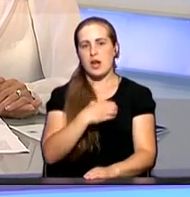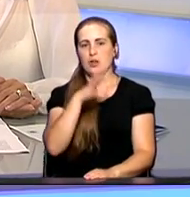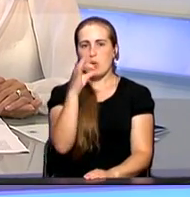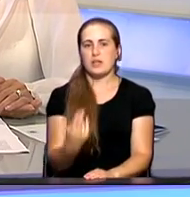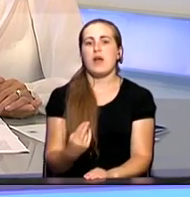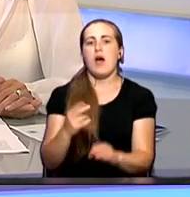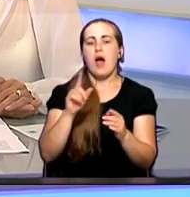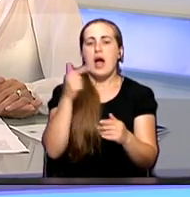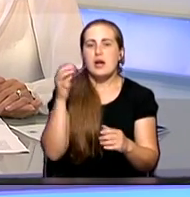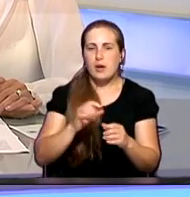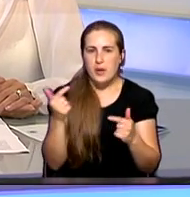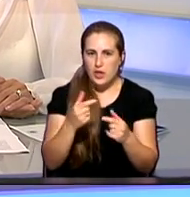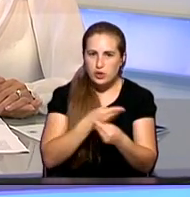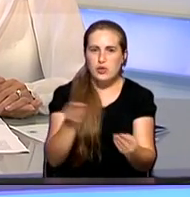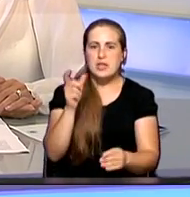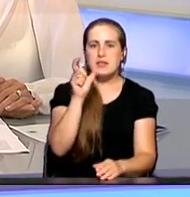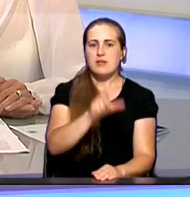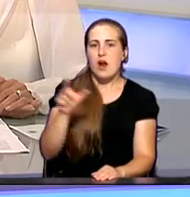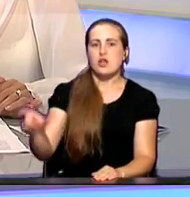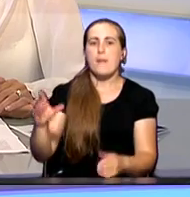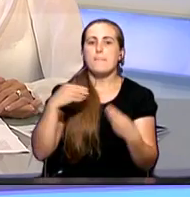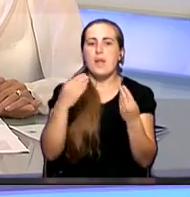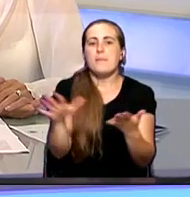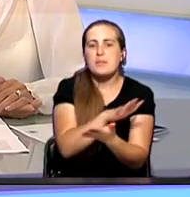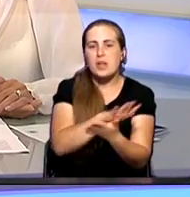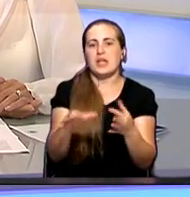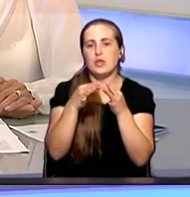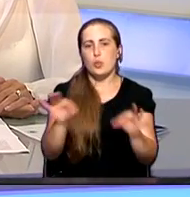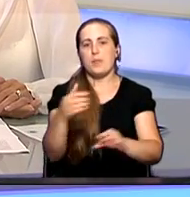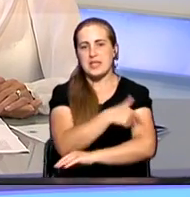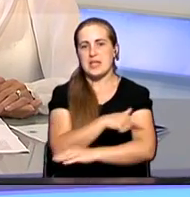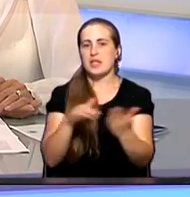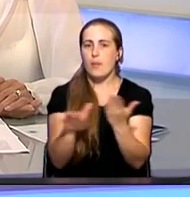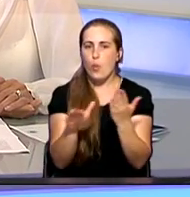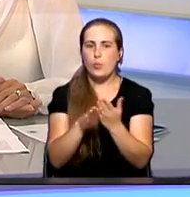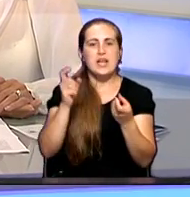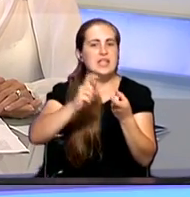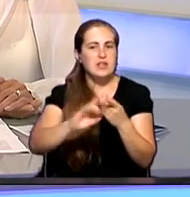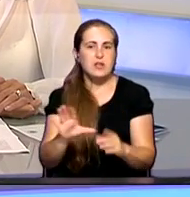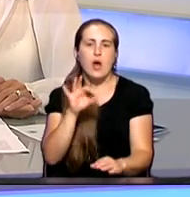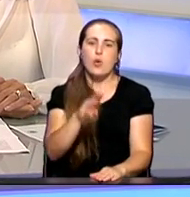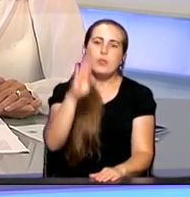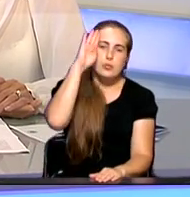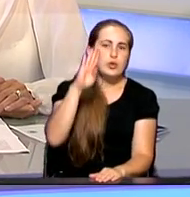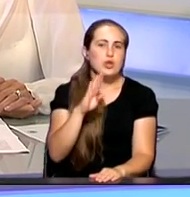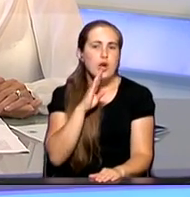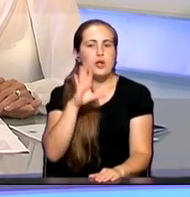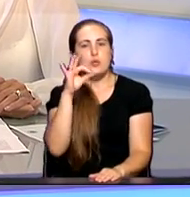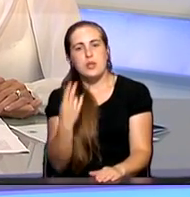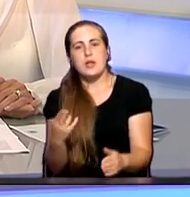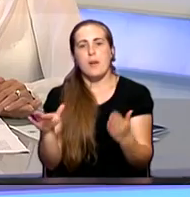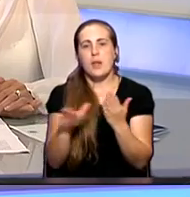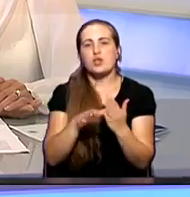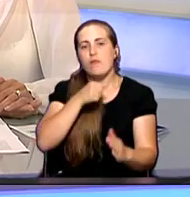гарантирующего гражданам получение бесплатной, качественной, доступной медицинской помощи, независимо от пола, возраста и социального